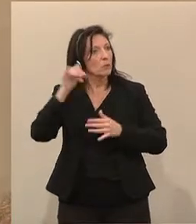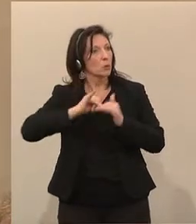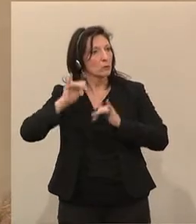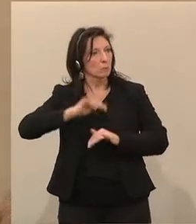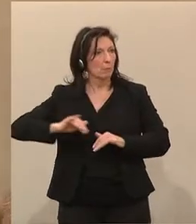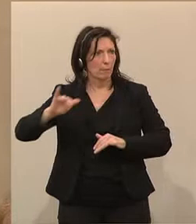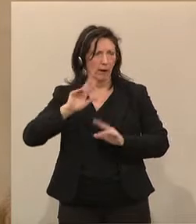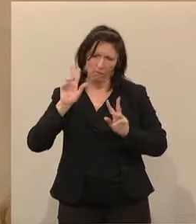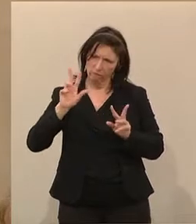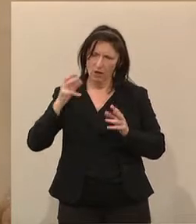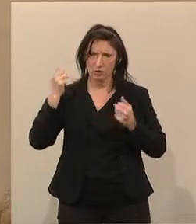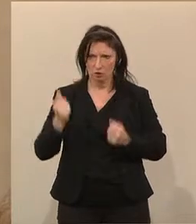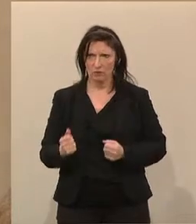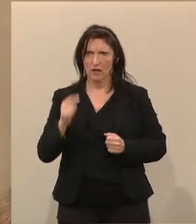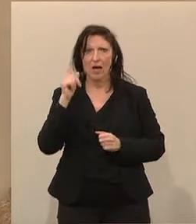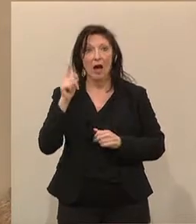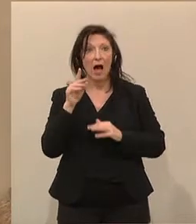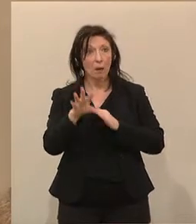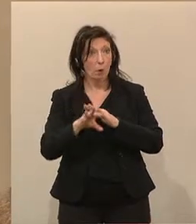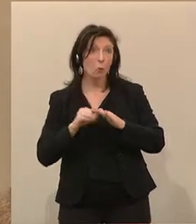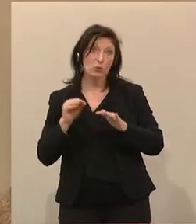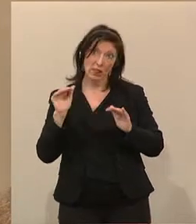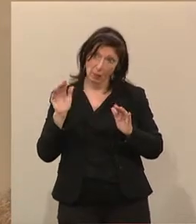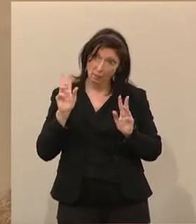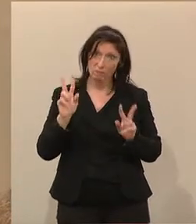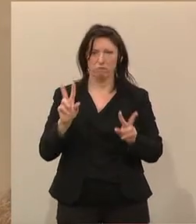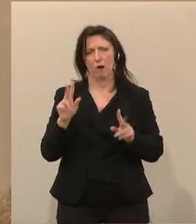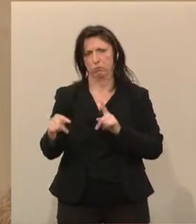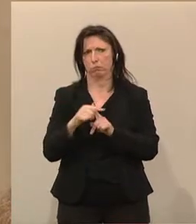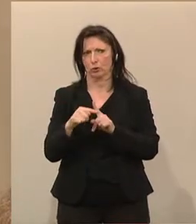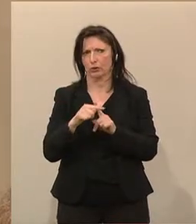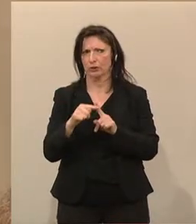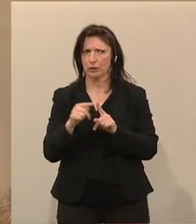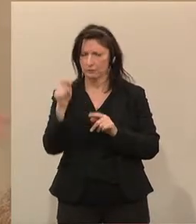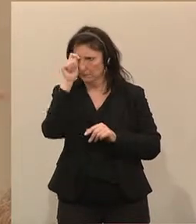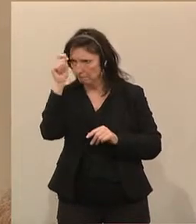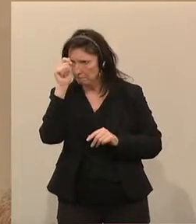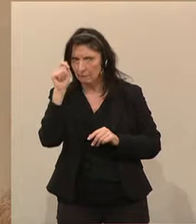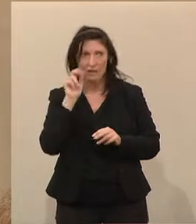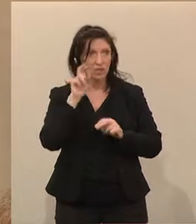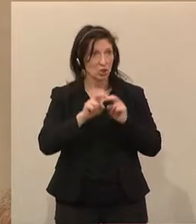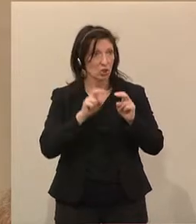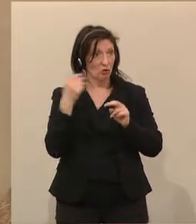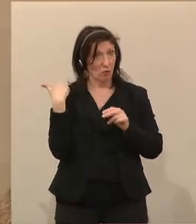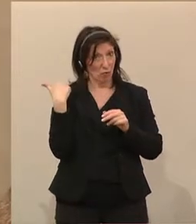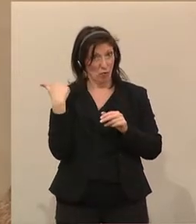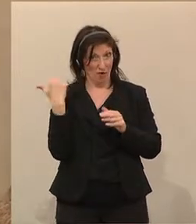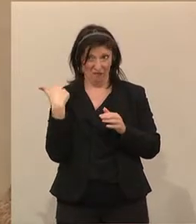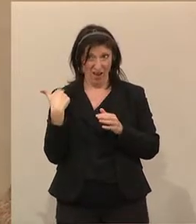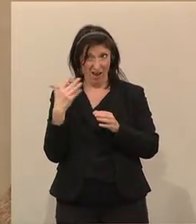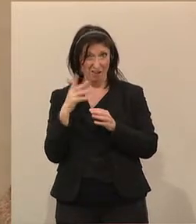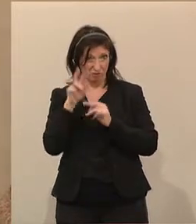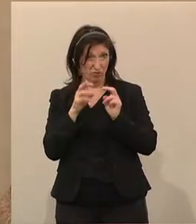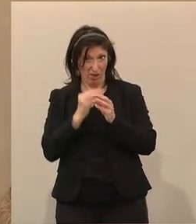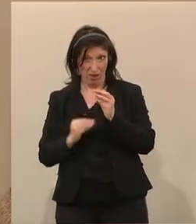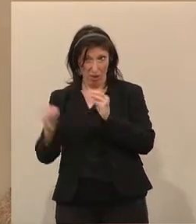man den Unternehmern in dieser Hinsicht aber sehr zugutehalten muss, ist, dass sie diese Steuererhöhungen aus der Vergangenheit nicht auf